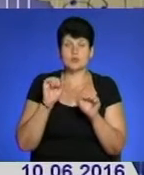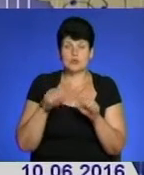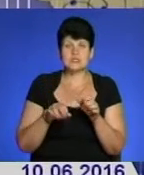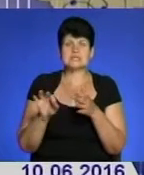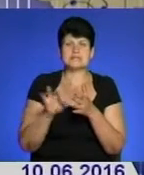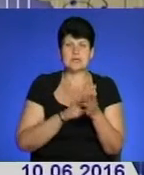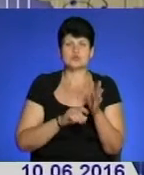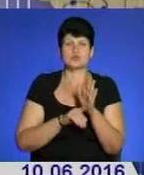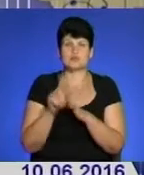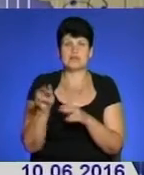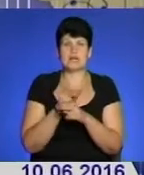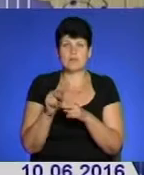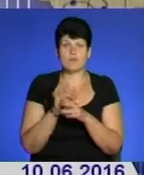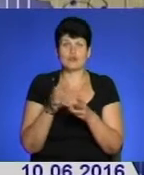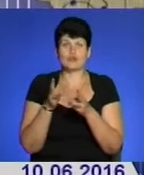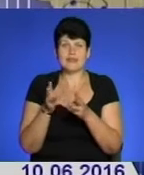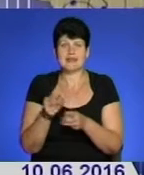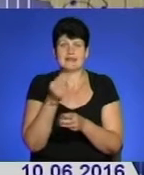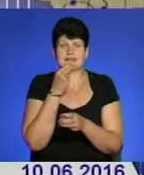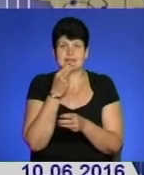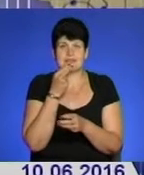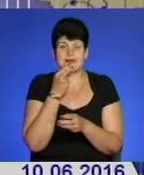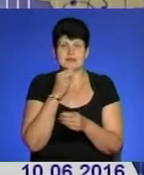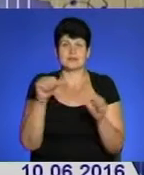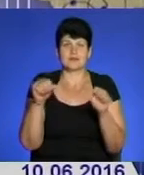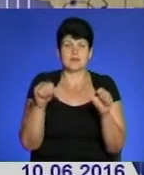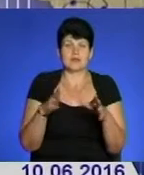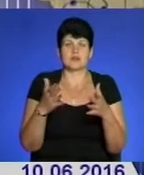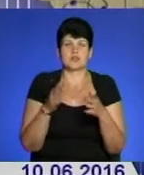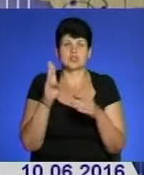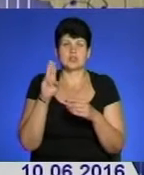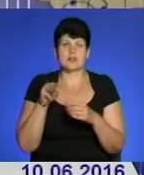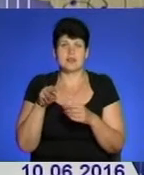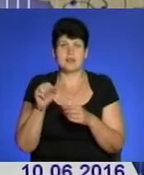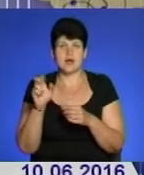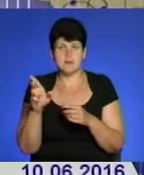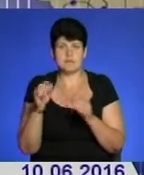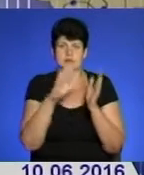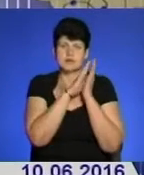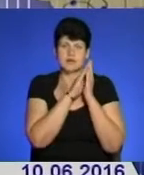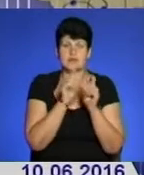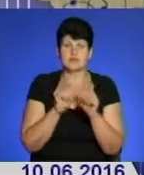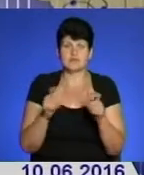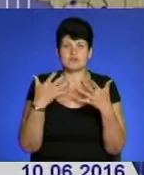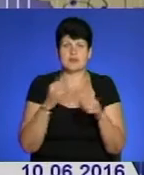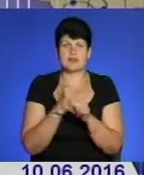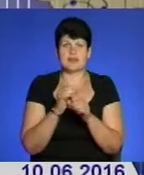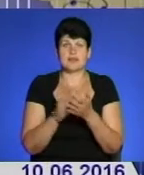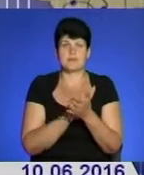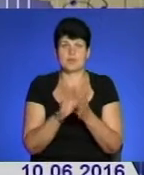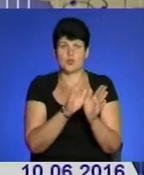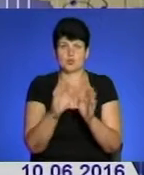розпочати ремонт котельні, їдальні, штабу та казарми. На території військової частини вже провели благоустрій та